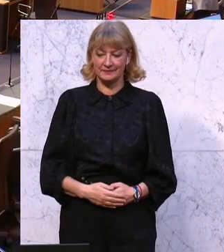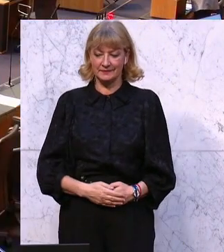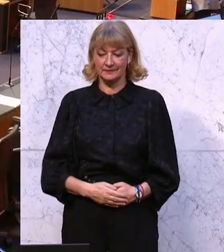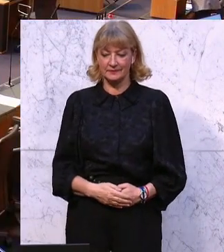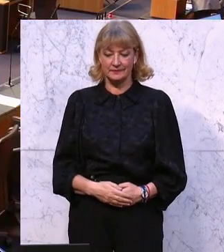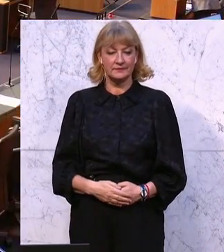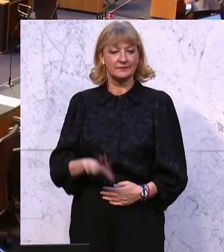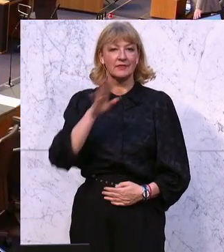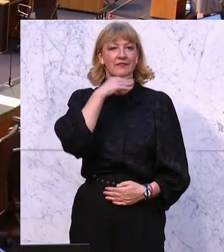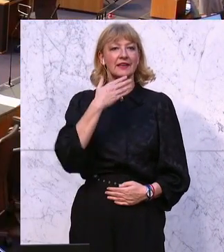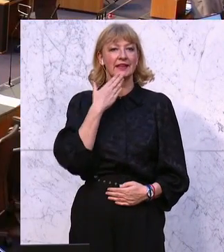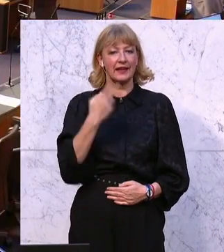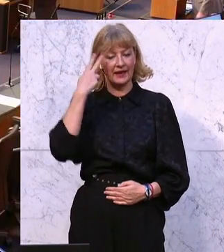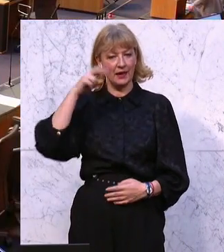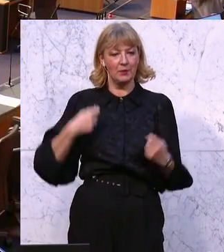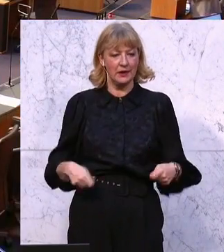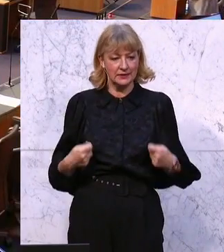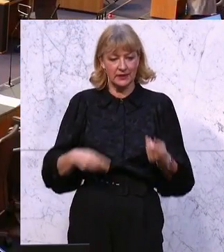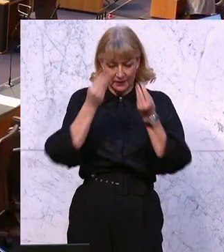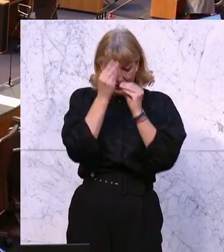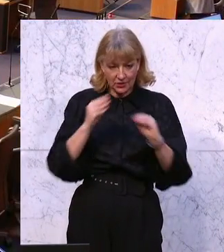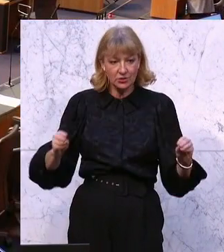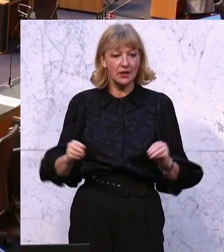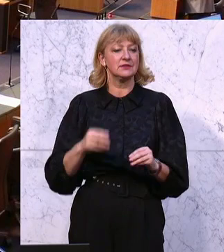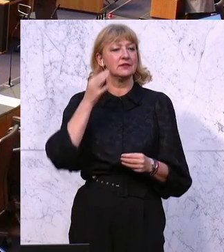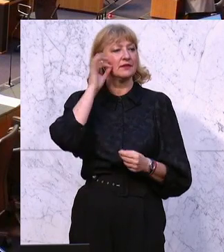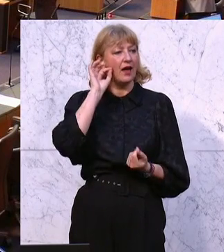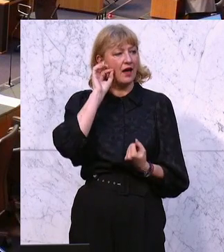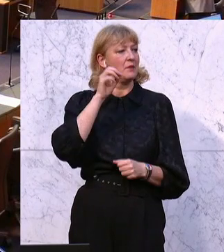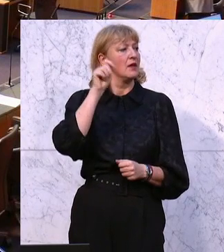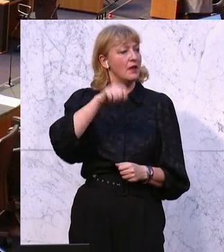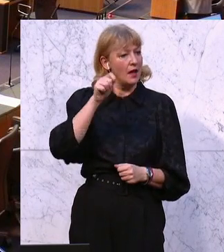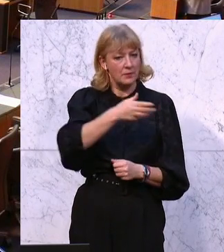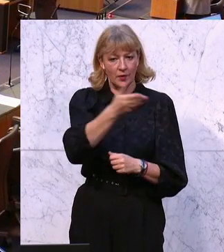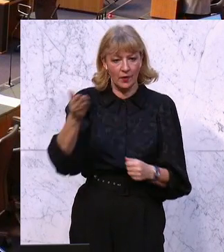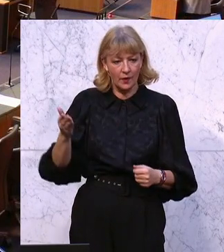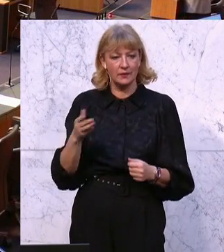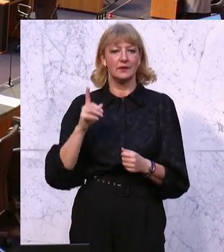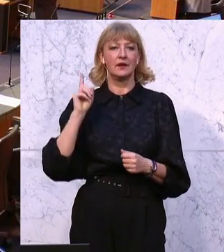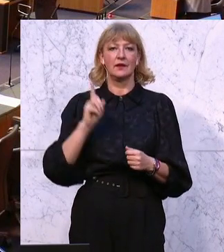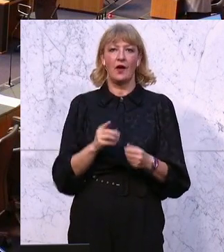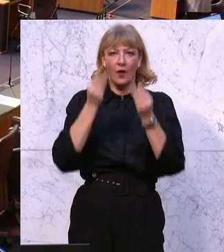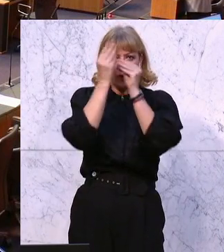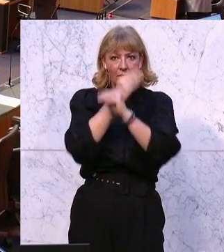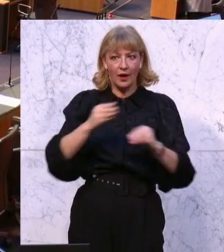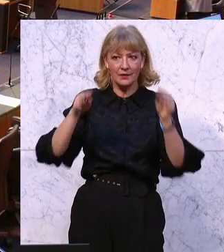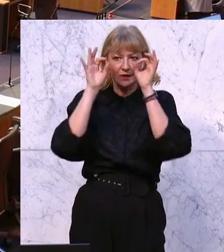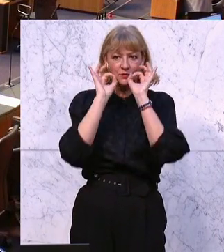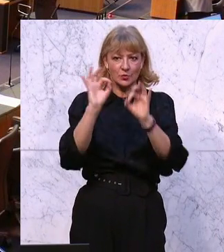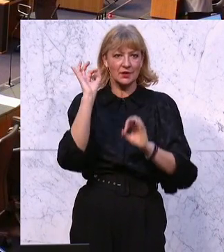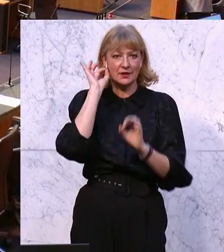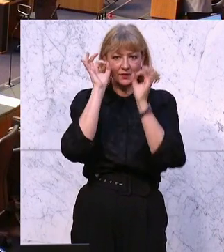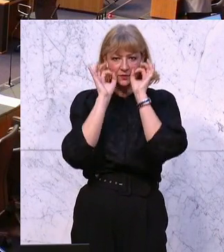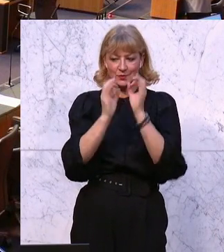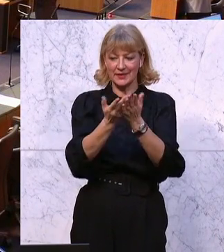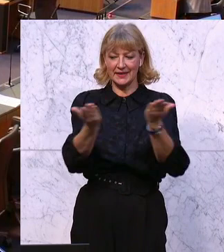Vielen Dank, Herr Präsident, geschätzte Damen und Herren Abgeordnete, sehr geehrte Zuseherinnen und Zuseher.